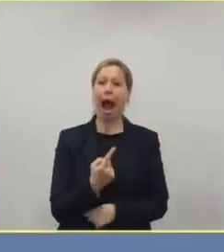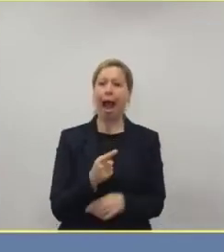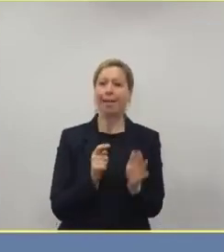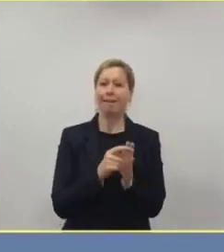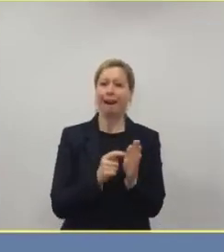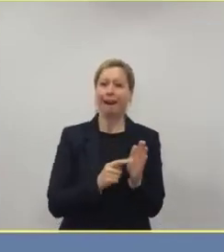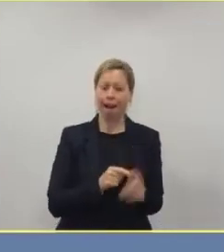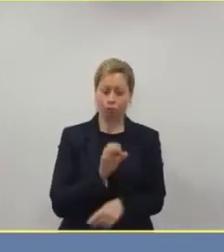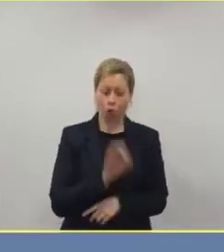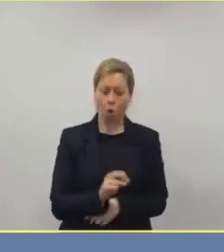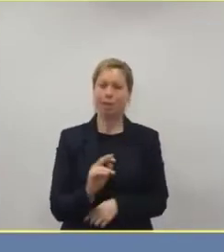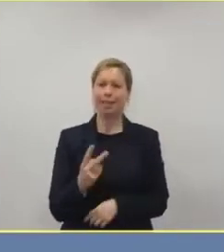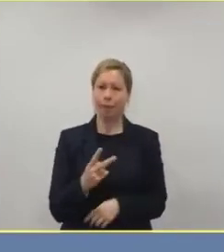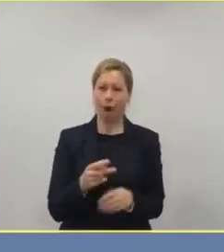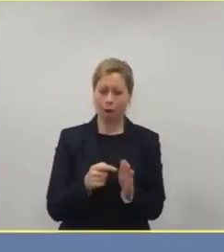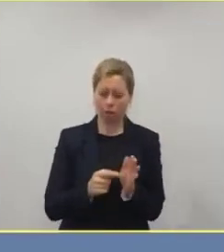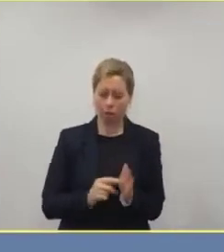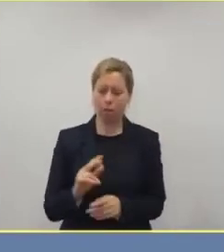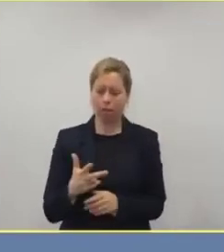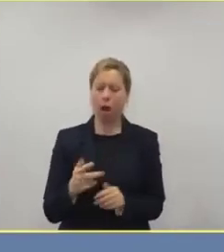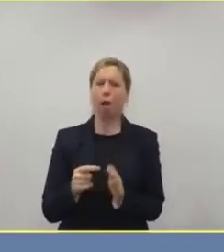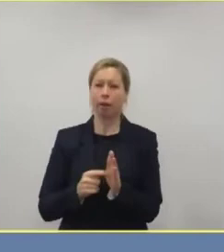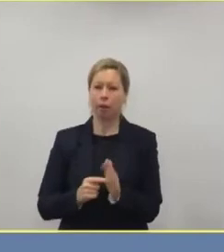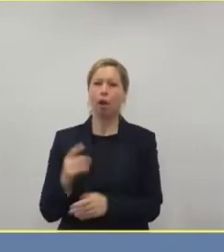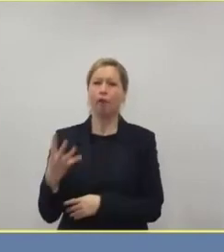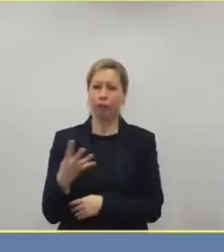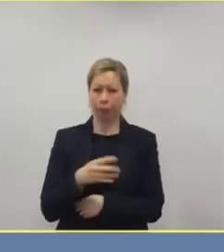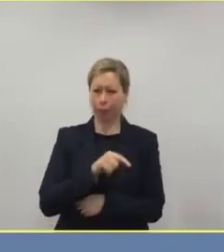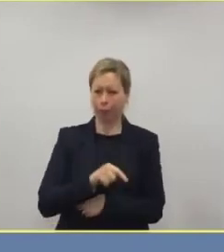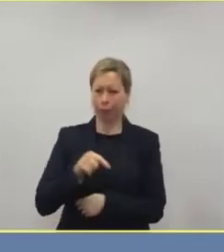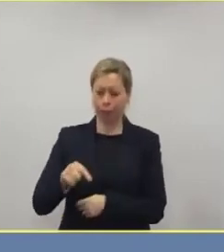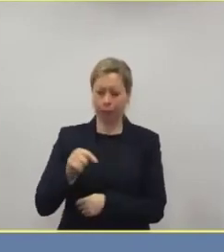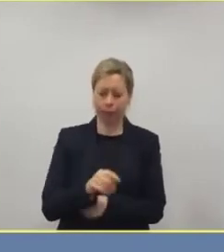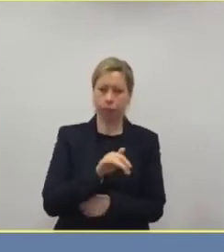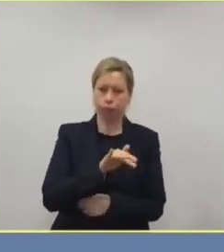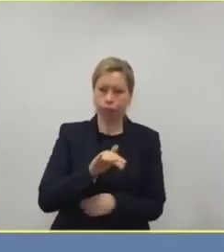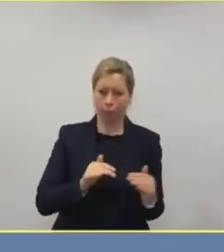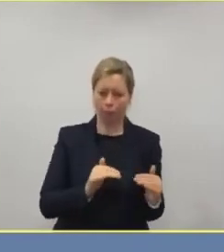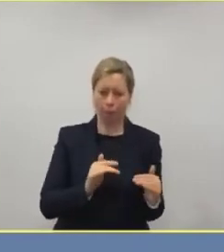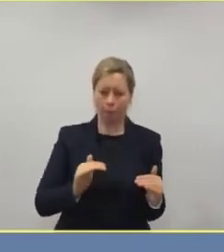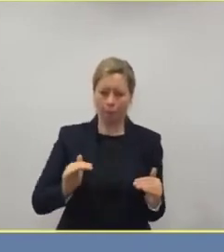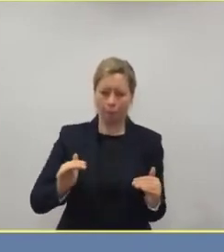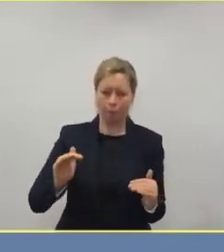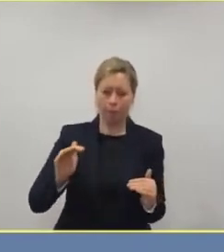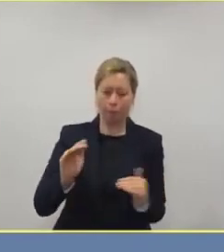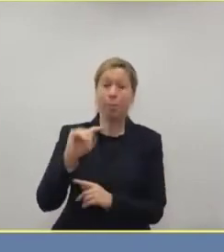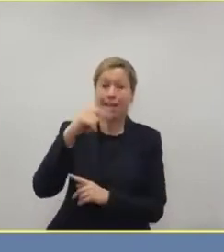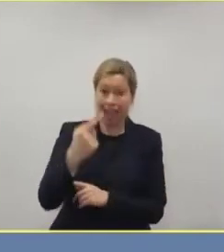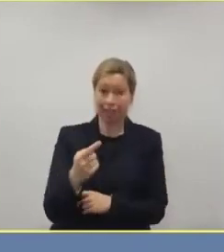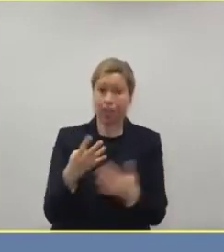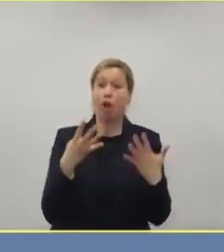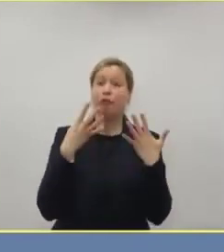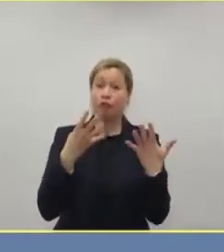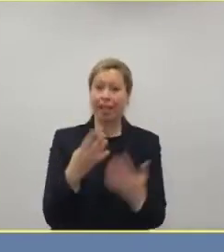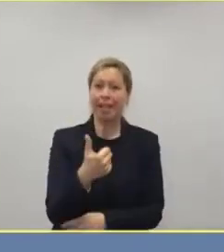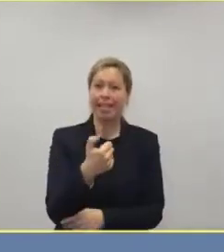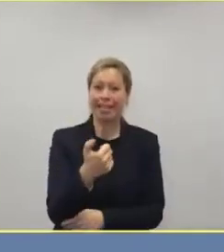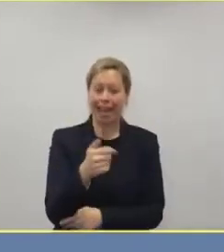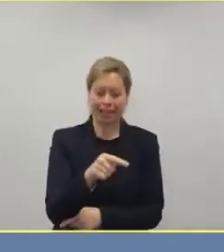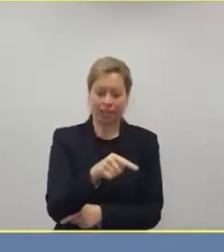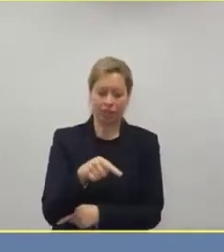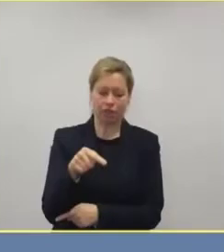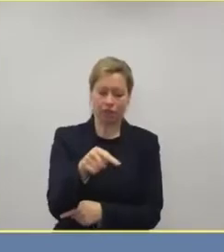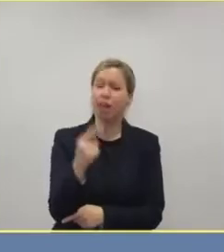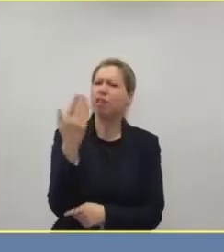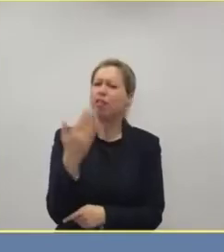kommen vier und so weiter. Und jetzt sagen Sie mir, was am Ende beim 64. Reisfeld rauskommt. Sie können ja jetzt mal,